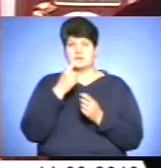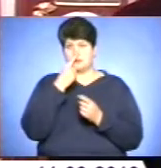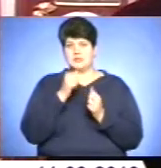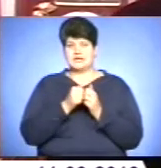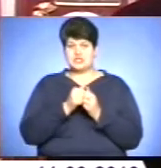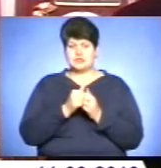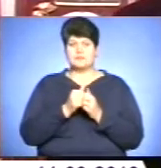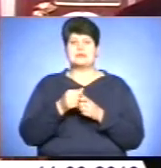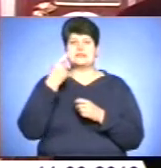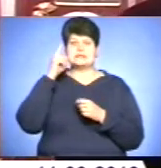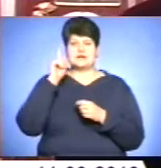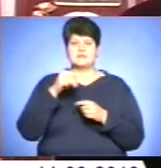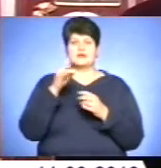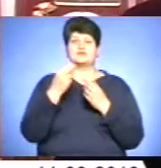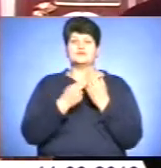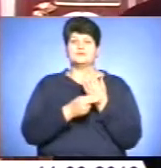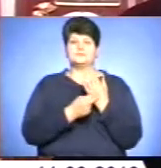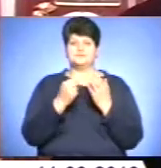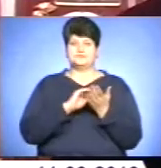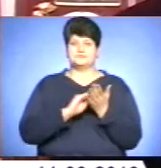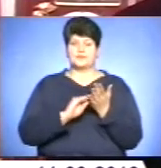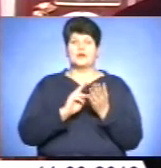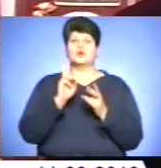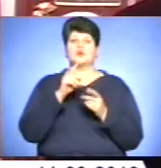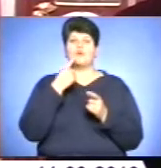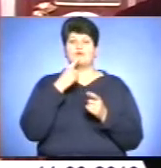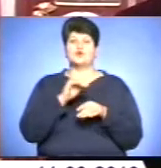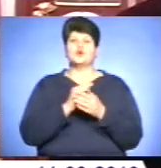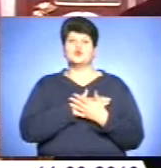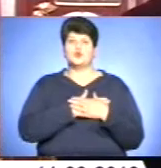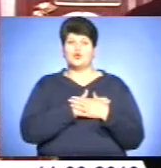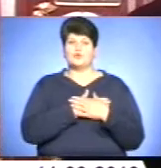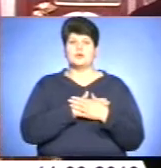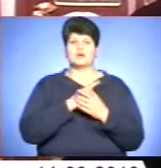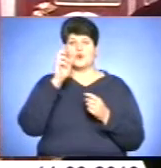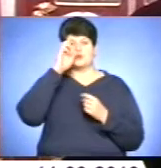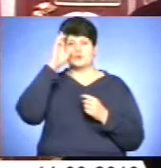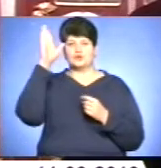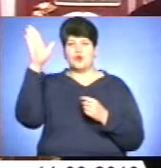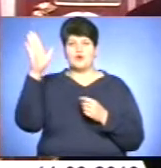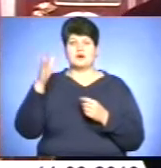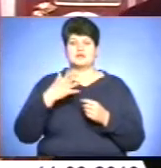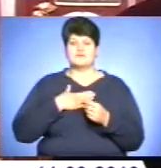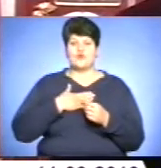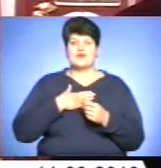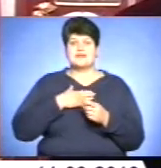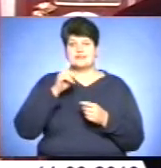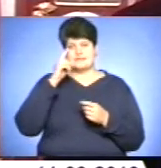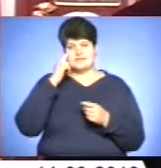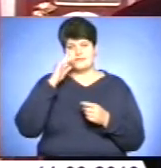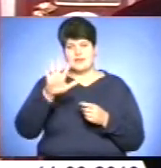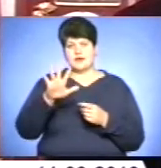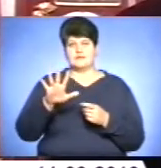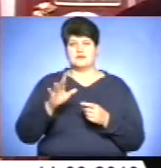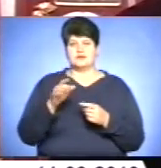Тому що знаємо, що, як святе письмо говорить, хто каже, що любить Господа Бога свого, а не навіть ближнього, то є неправдомовець. Тобто, якщо людина хоче зустрітися з